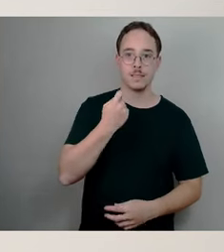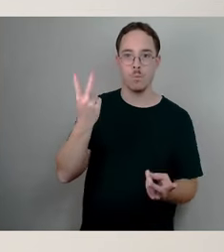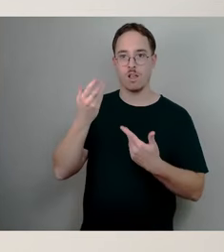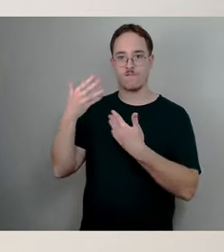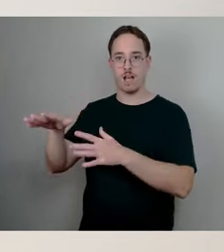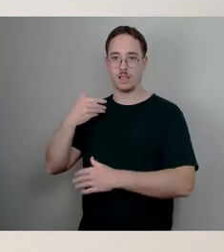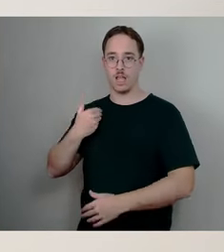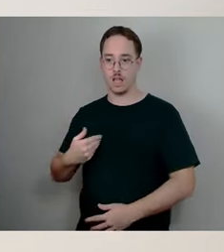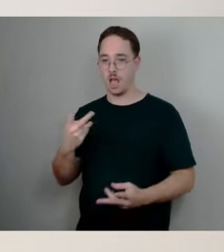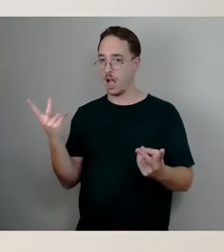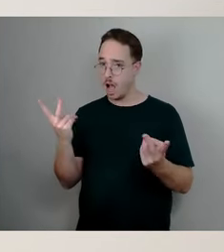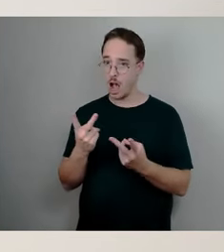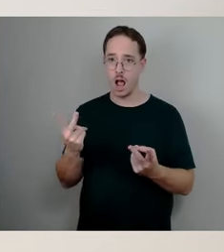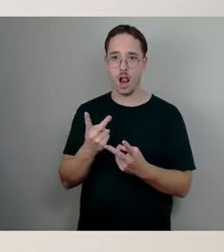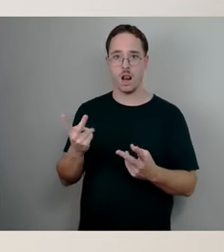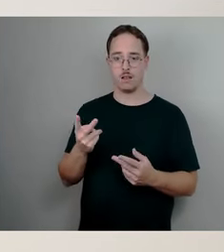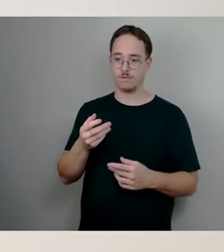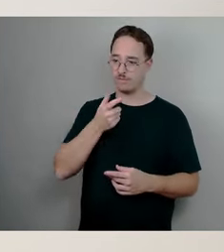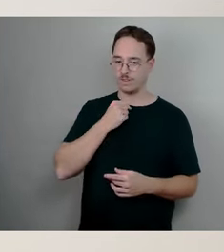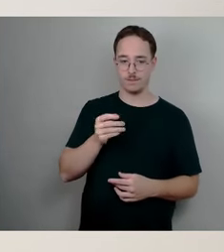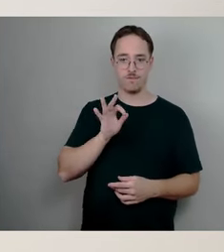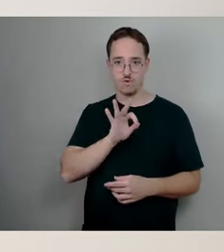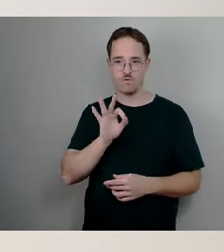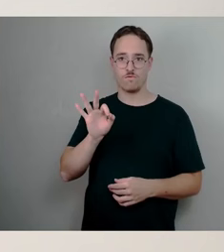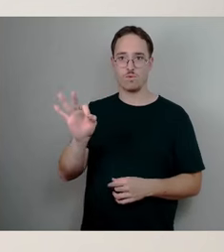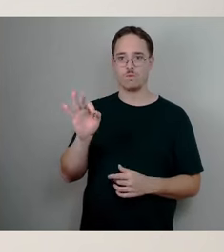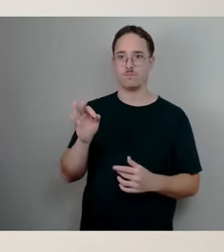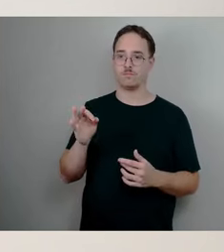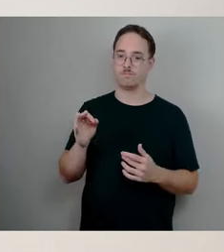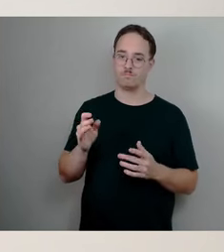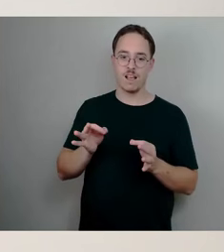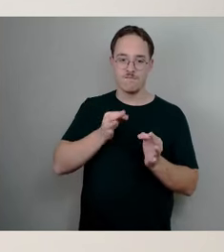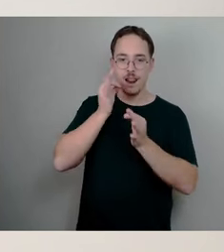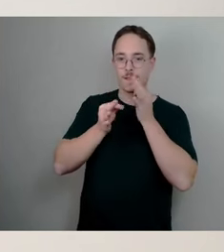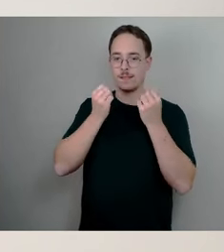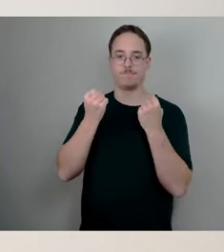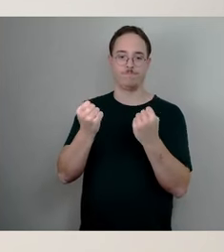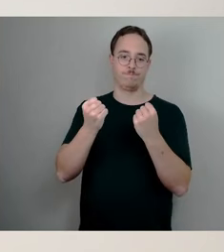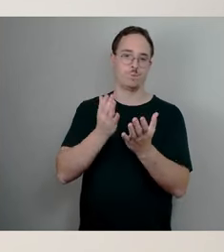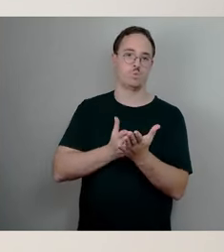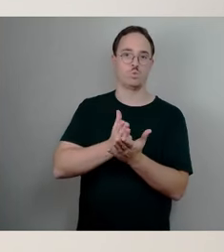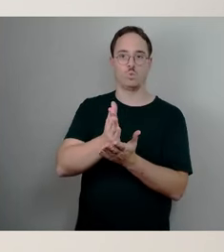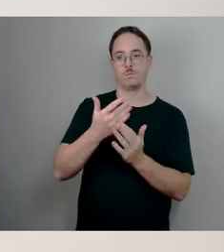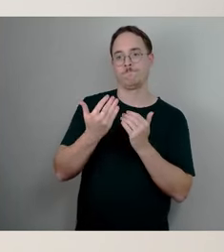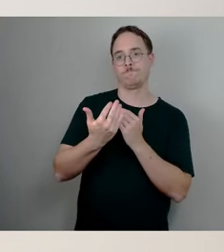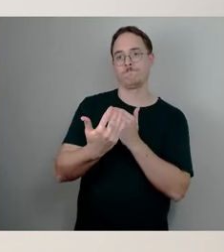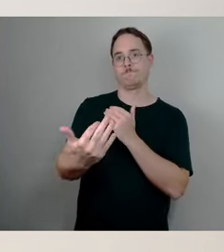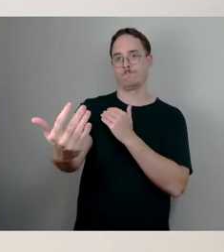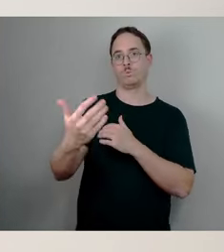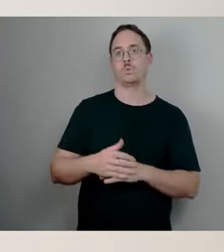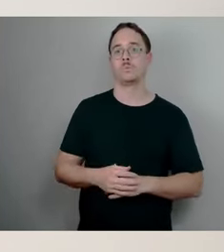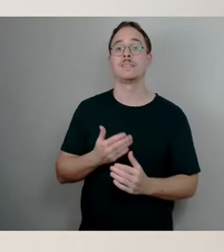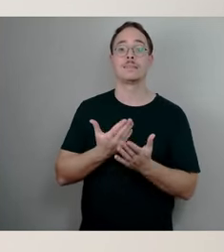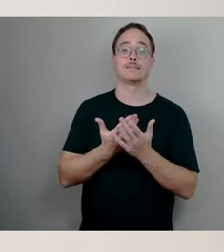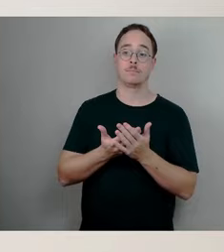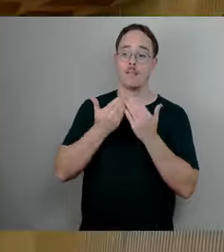erarbeitet haben, dass wir den auch halten, beziehungsweise dann auch langfristig sichern. Insofern kann ich nur sagen, schönen Dank für diese Anfrage.